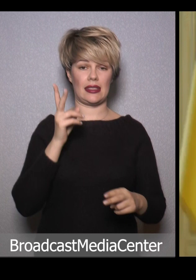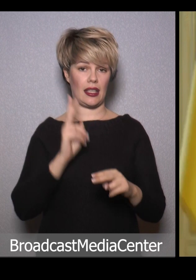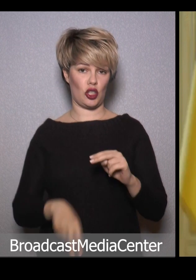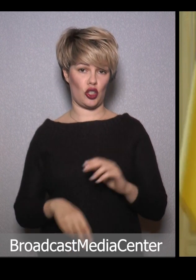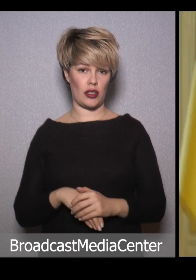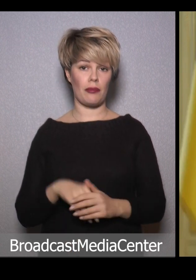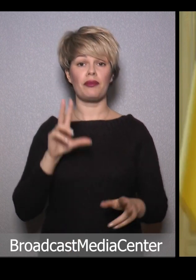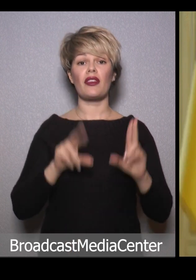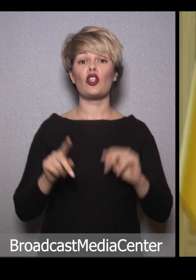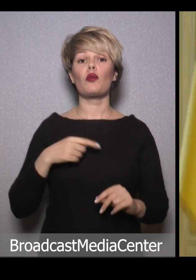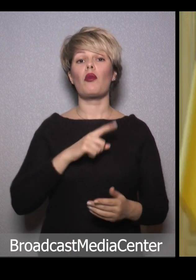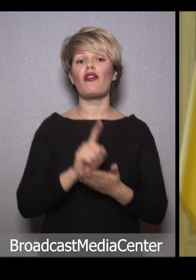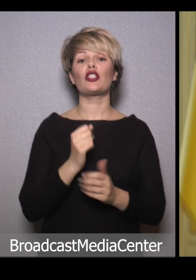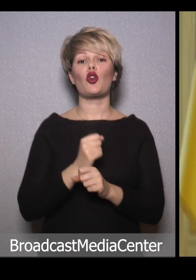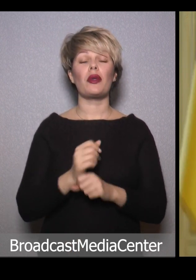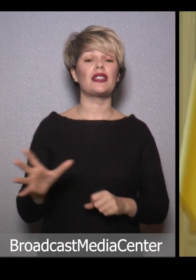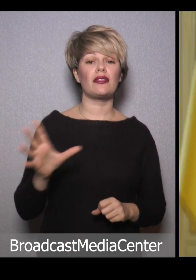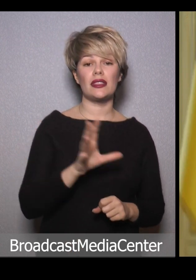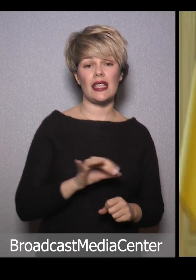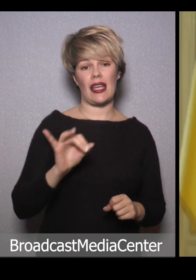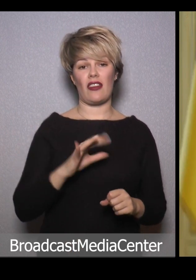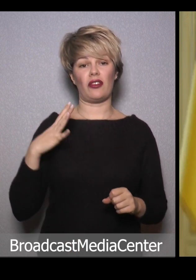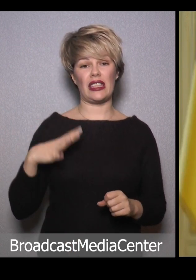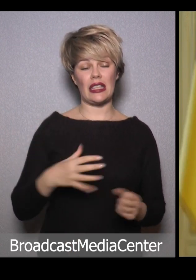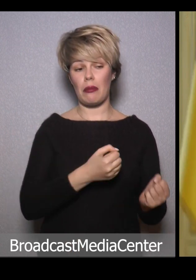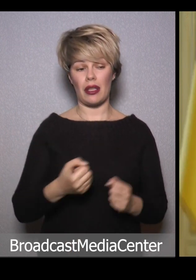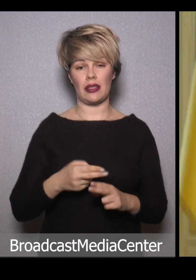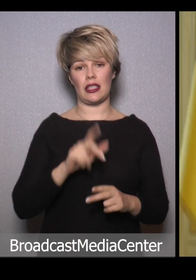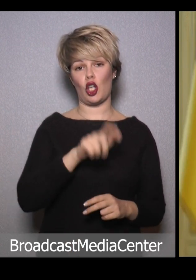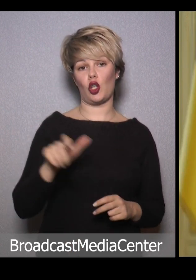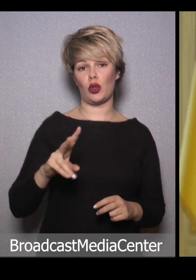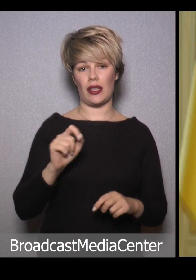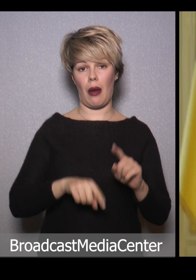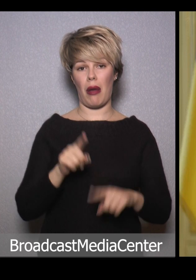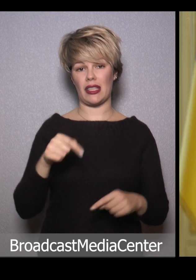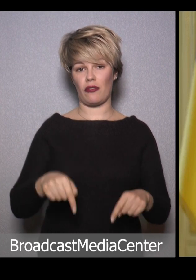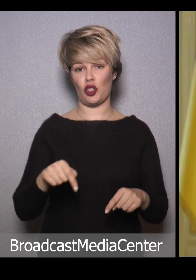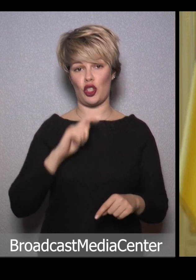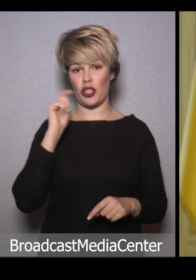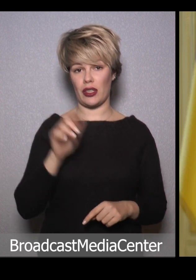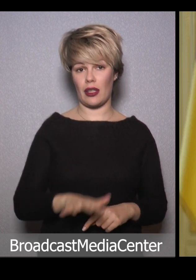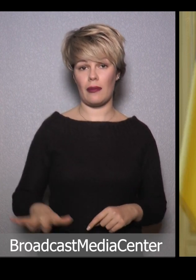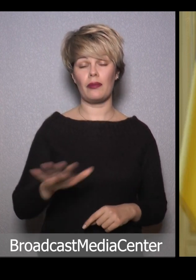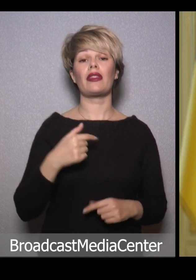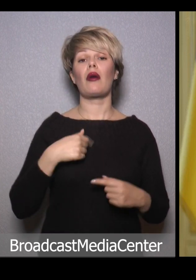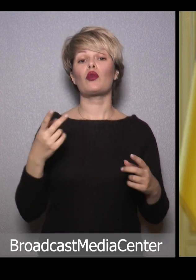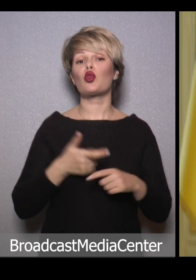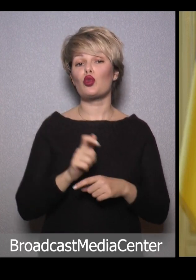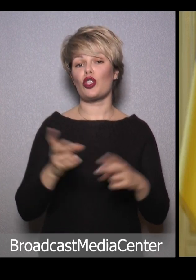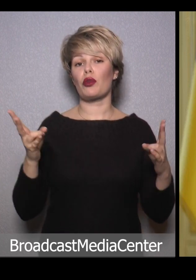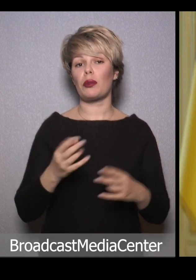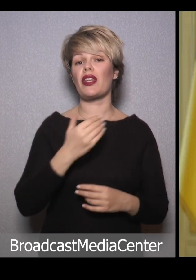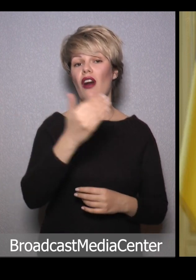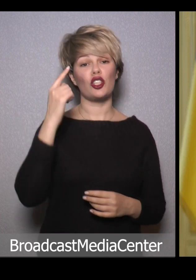Вважаю, що ми повинні зробити все і втримати цих людей на Батьківщині. Нам дуже потрібні